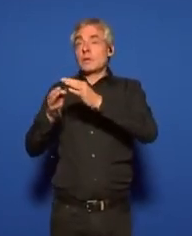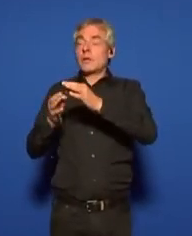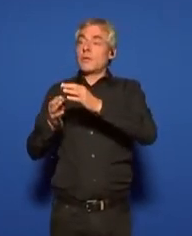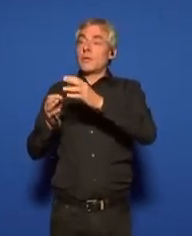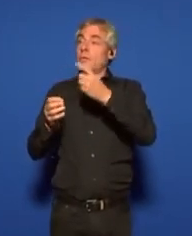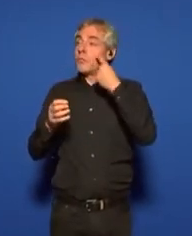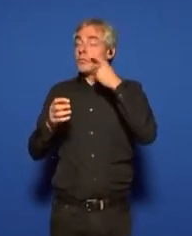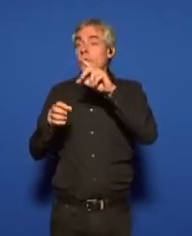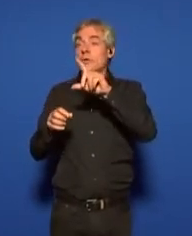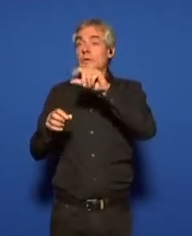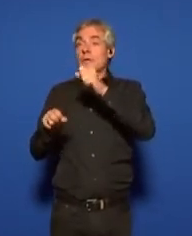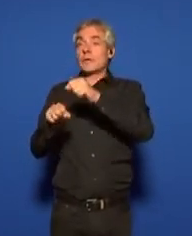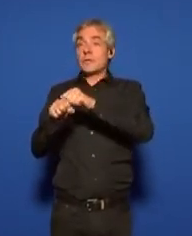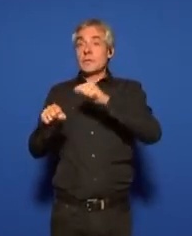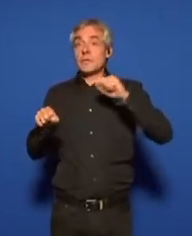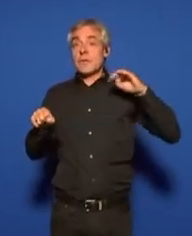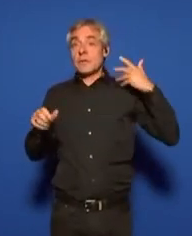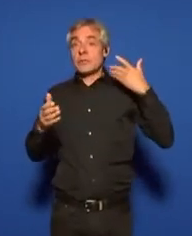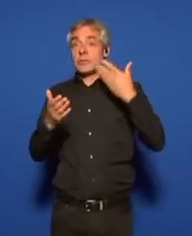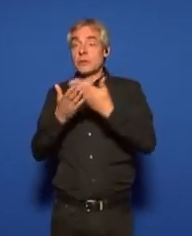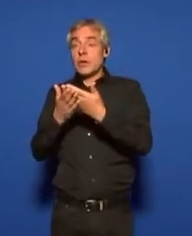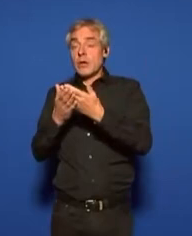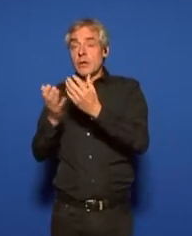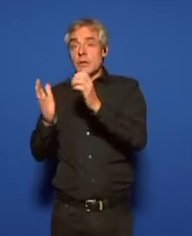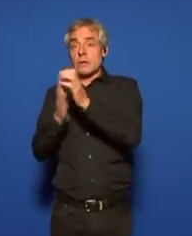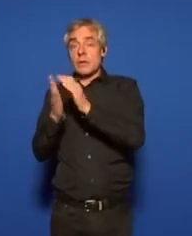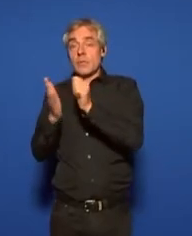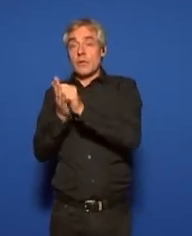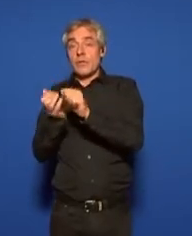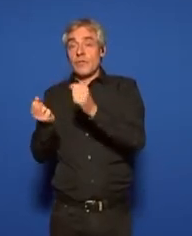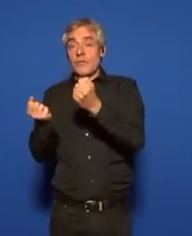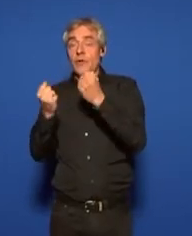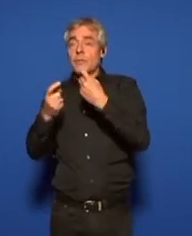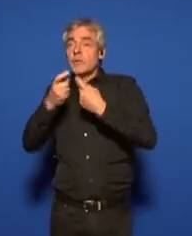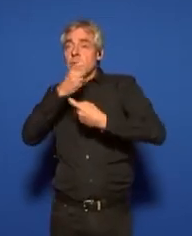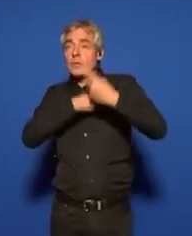et des 20 siècles et 30 siècles précédents.